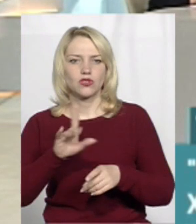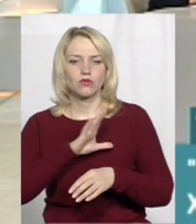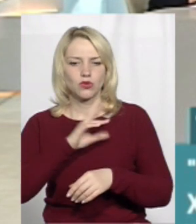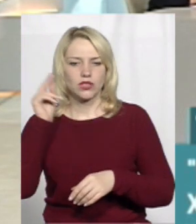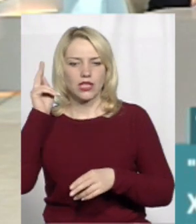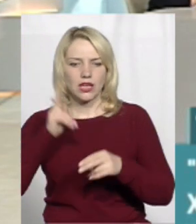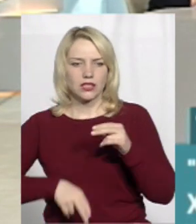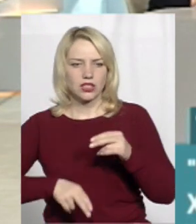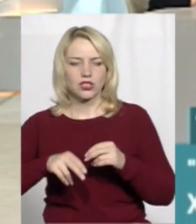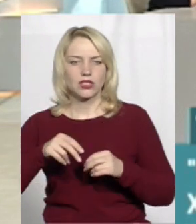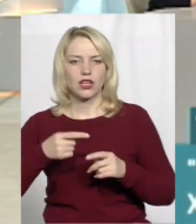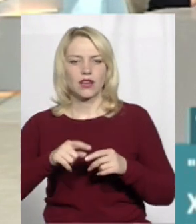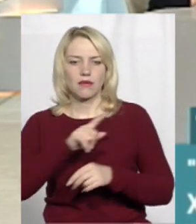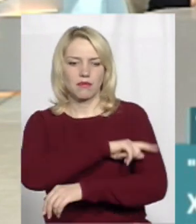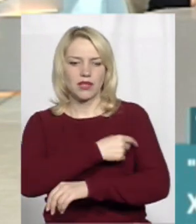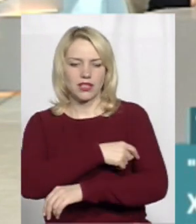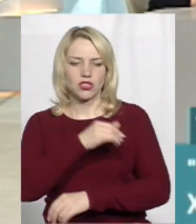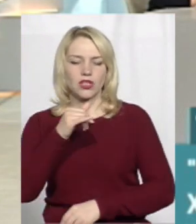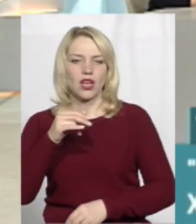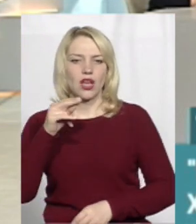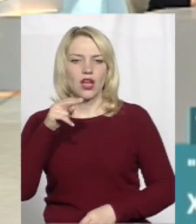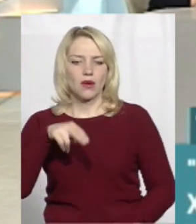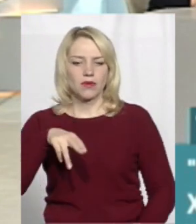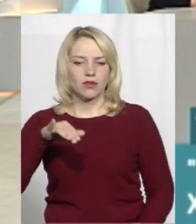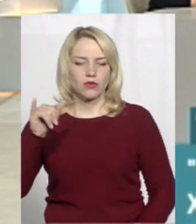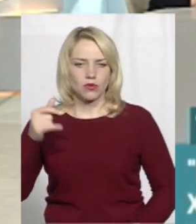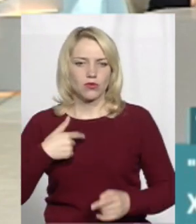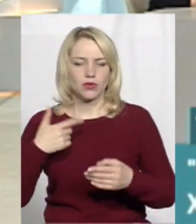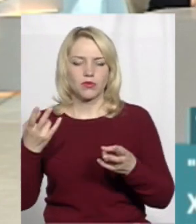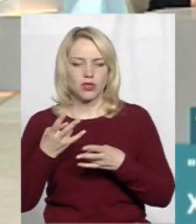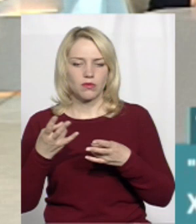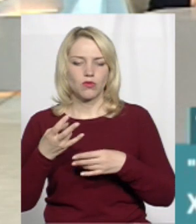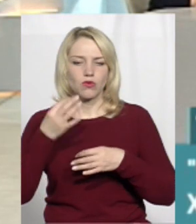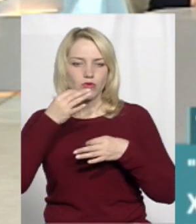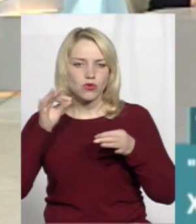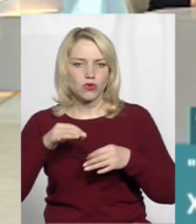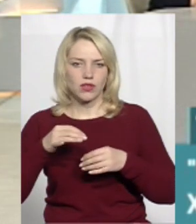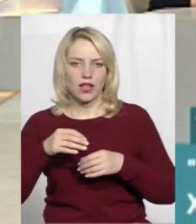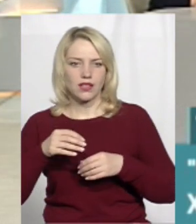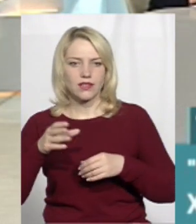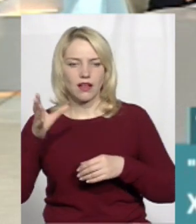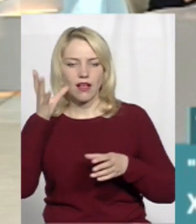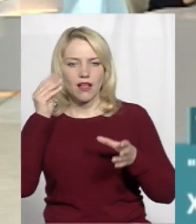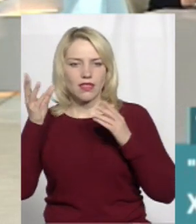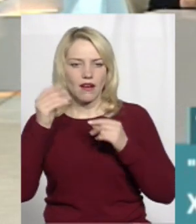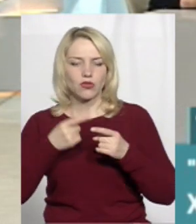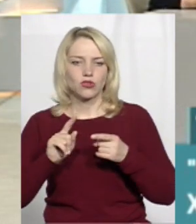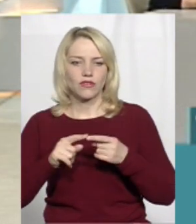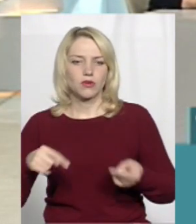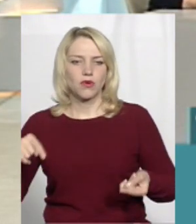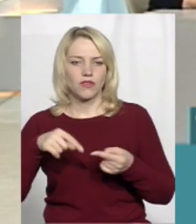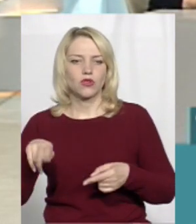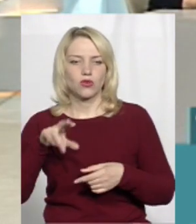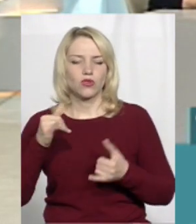медичне училище, я потребую удосконалення навичок відповідно до теперішніх вимог.